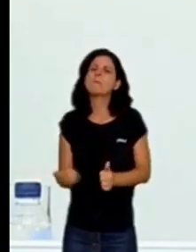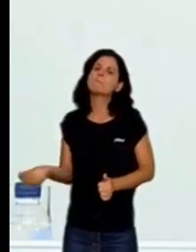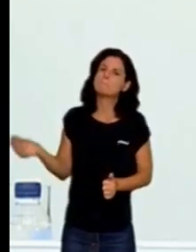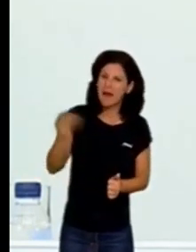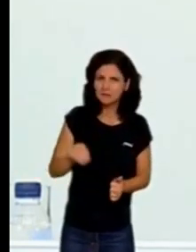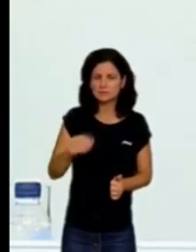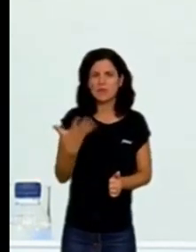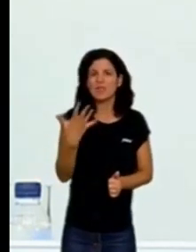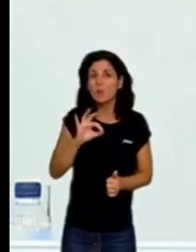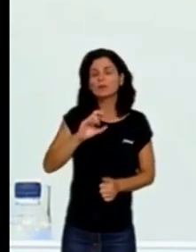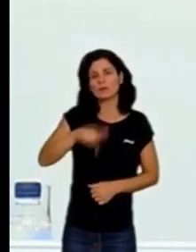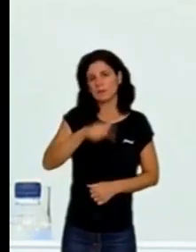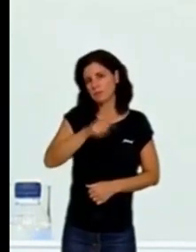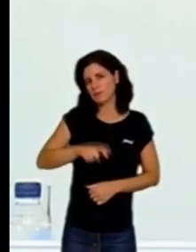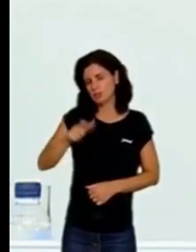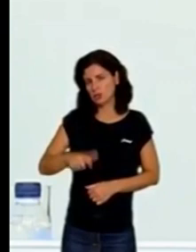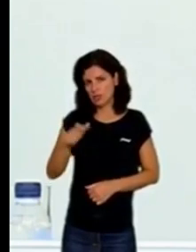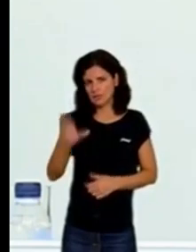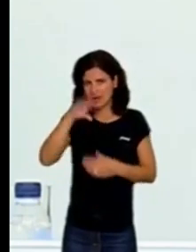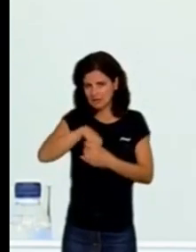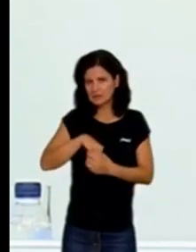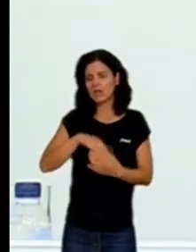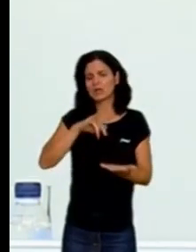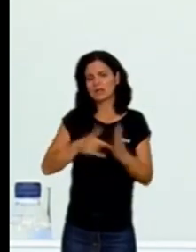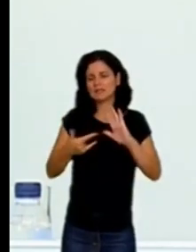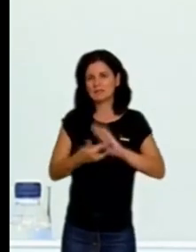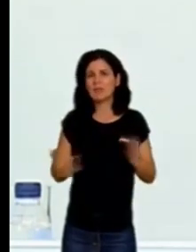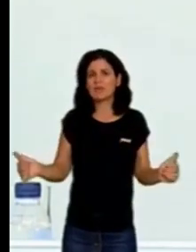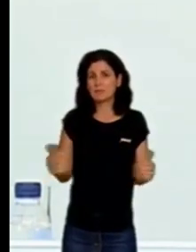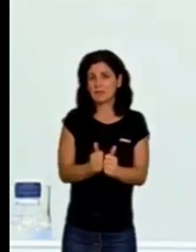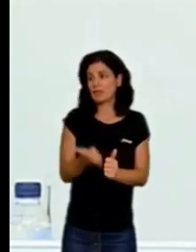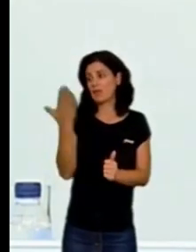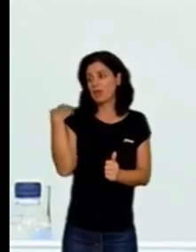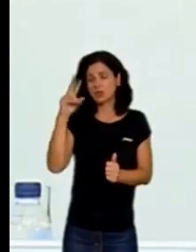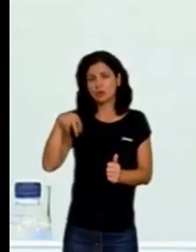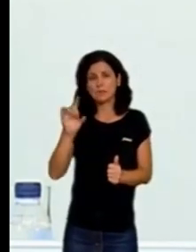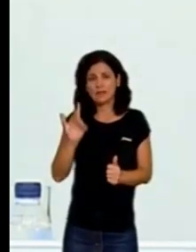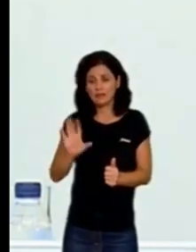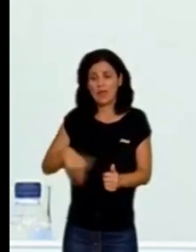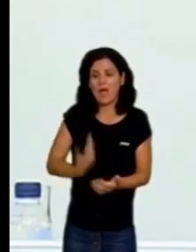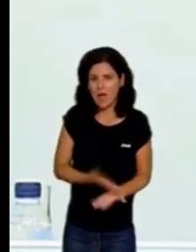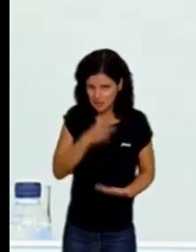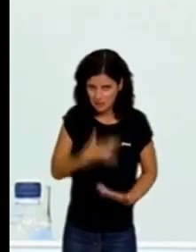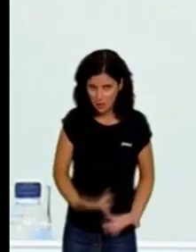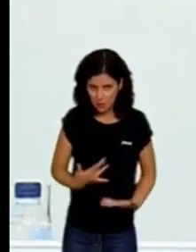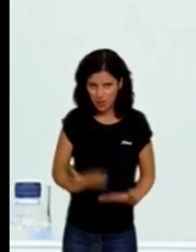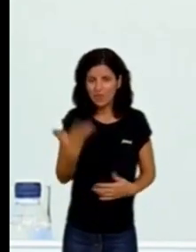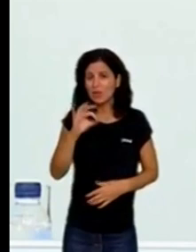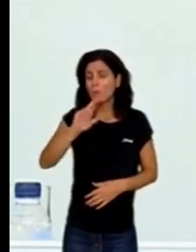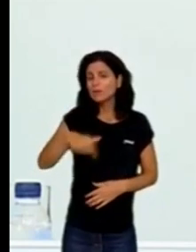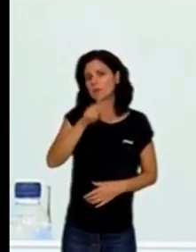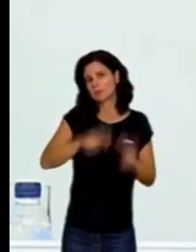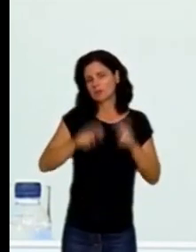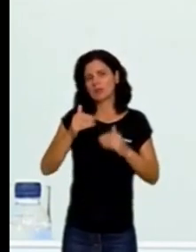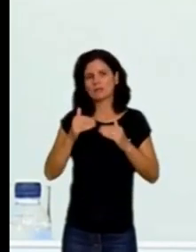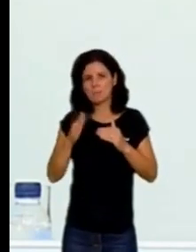que han entrat en el sistema de dependència des de juliol de 2015 fins al dia d'avui. més de 50.000 persones